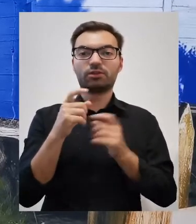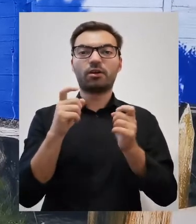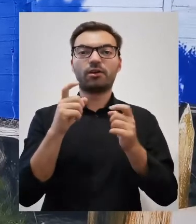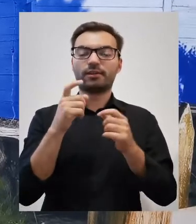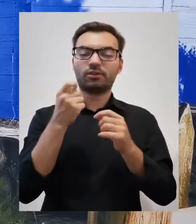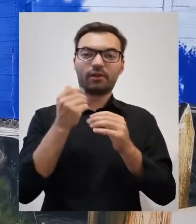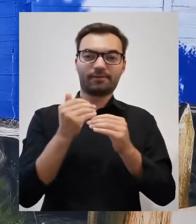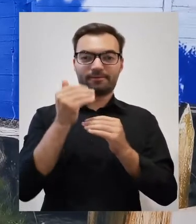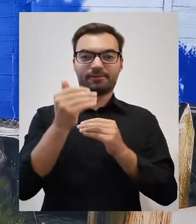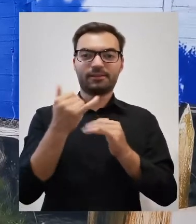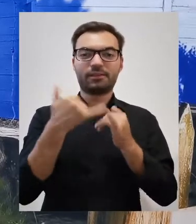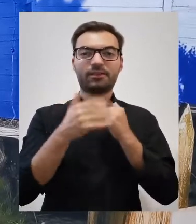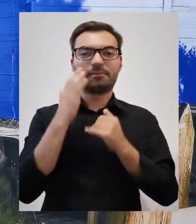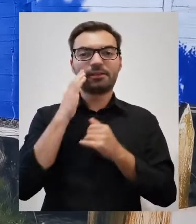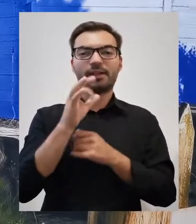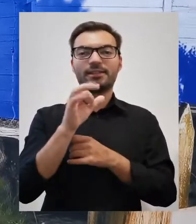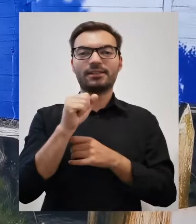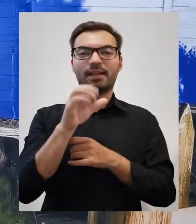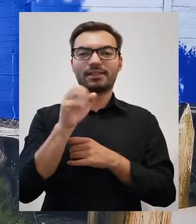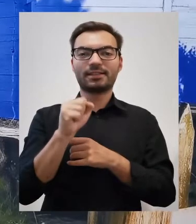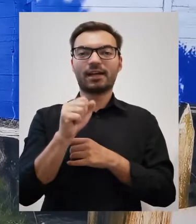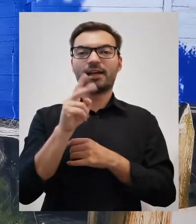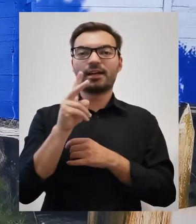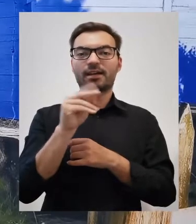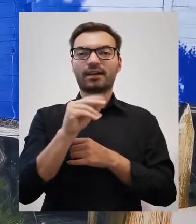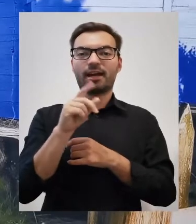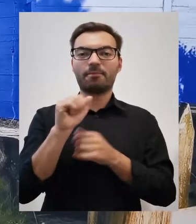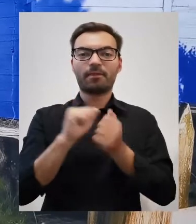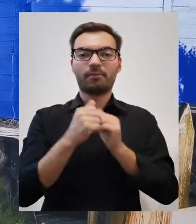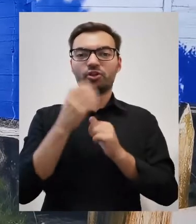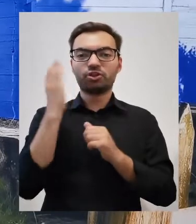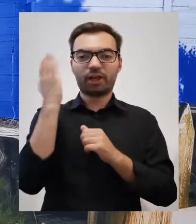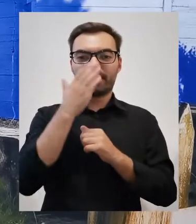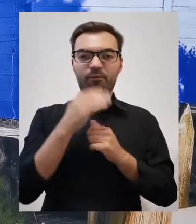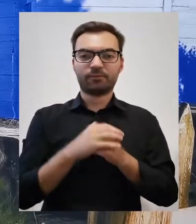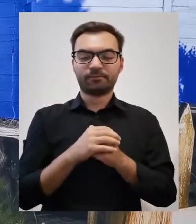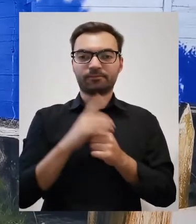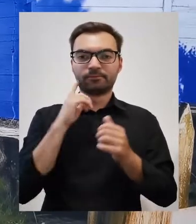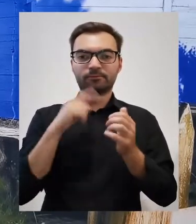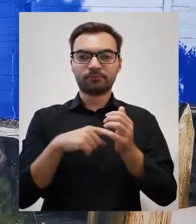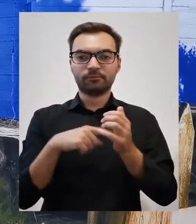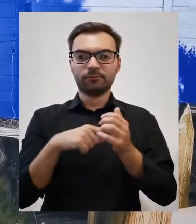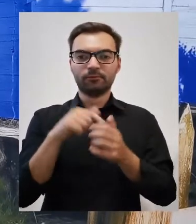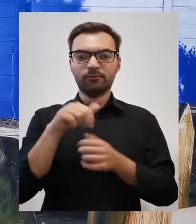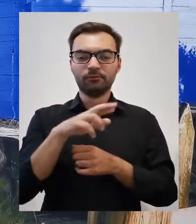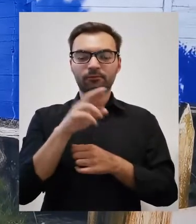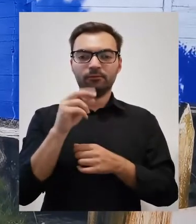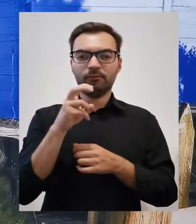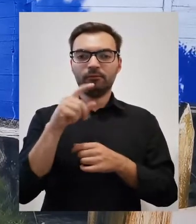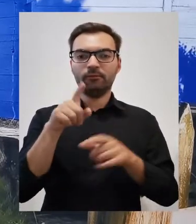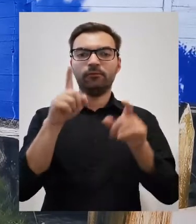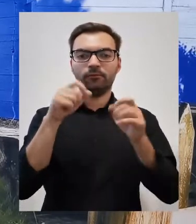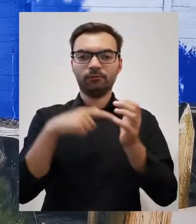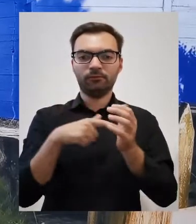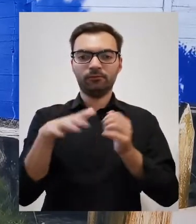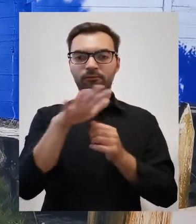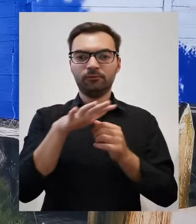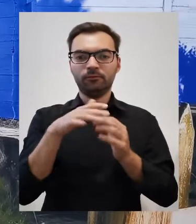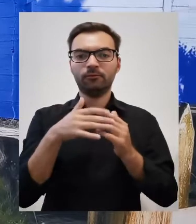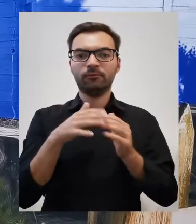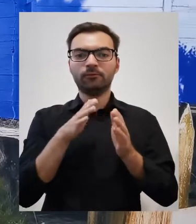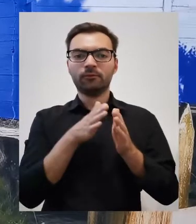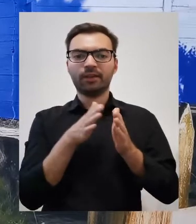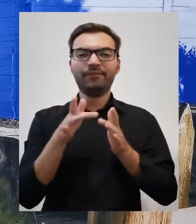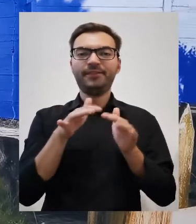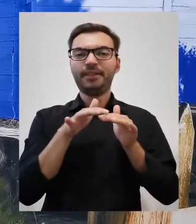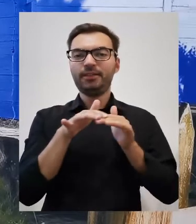urzecze tuż za progiem, o ile mieszkają na Saskiej Kępie albo na przykład na Czerniakowie, bo właśnie tam urzecze się zaczyna i